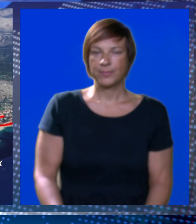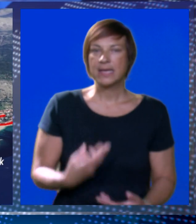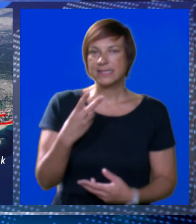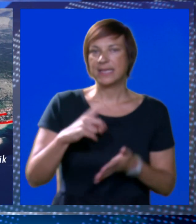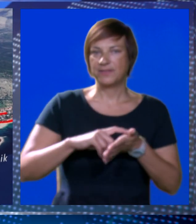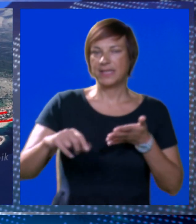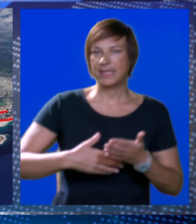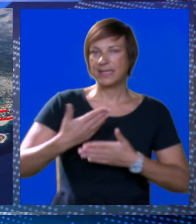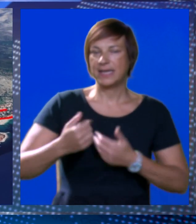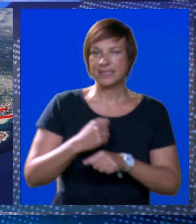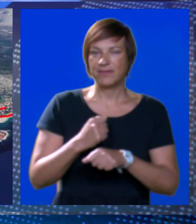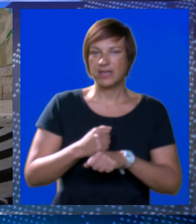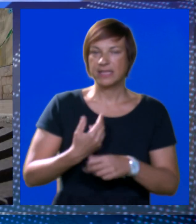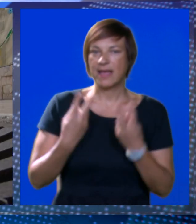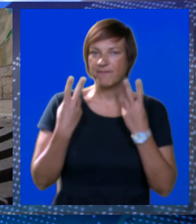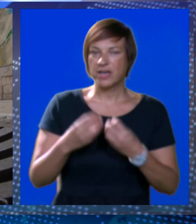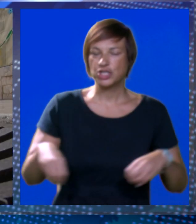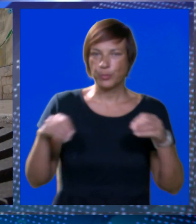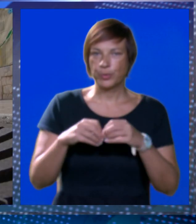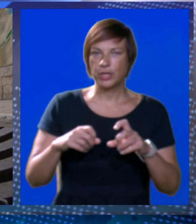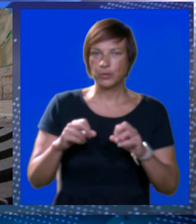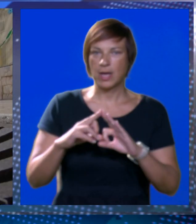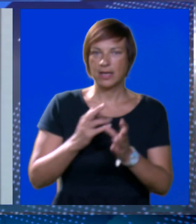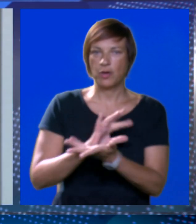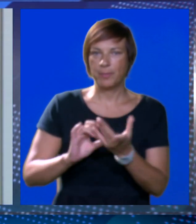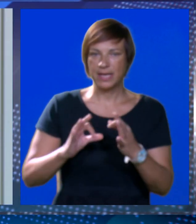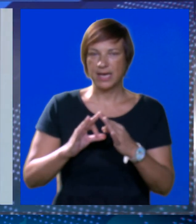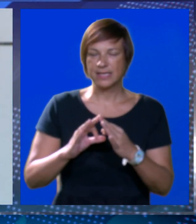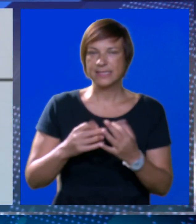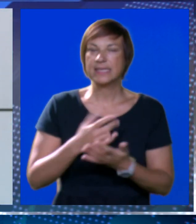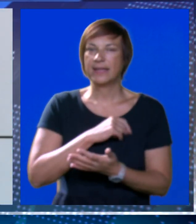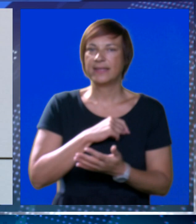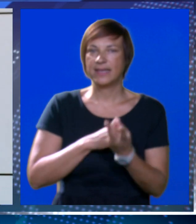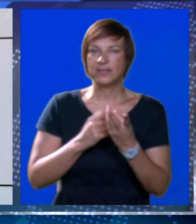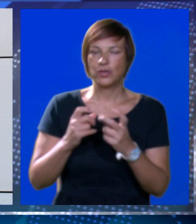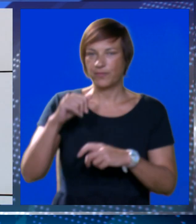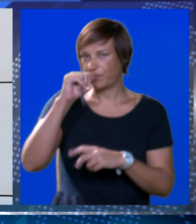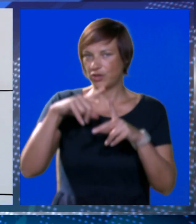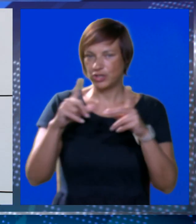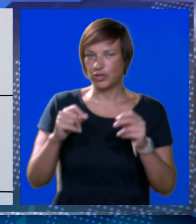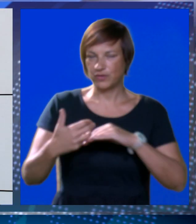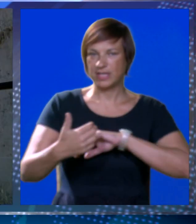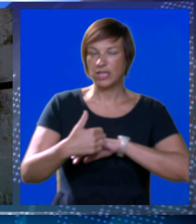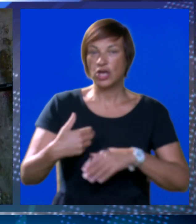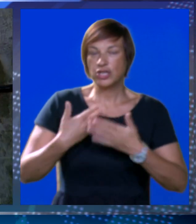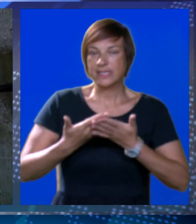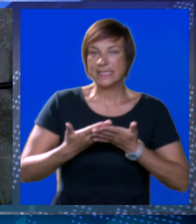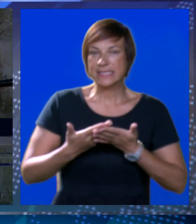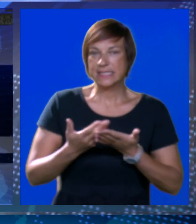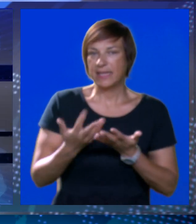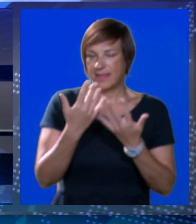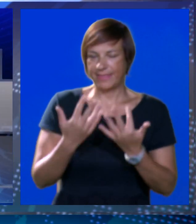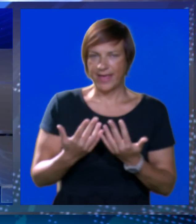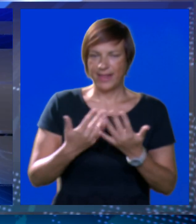Za dva tjedne nastavljaju se radovi na kapitalnom projektu aglomeracije. Direktor vodovoda Lukša Matušić za dnevnik donosi detalje.